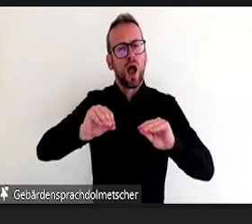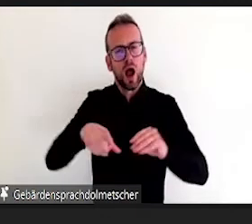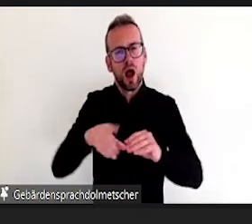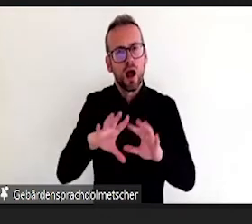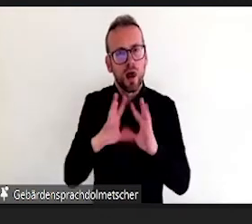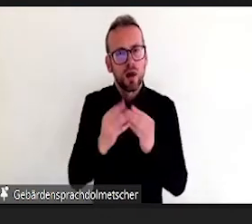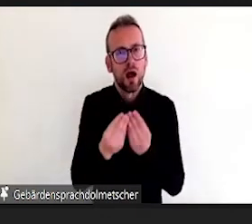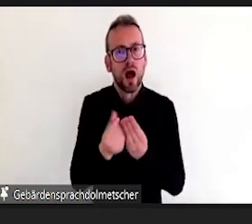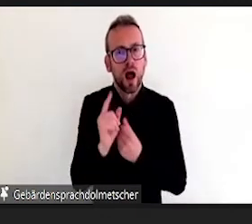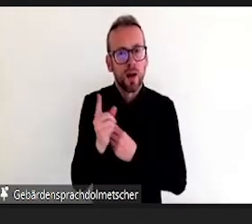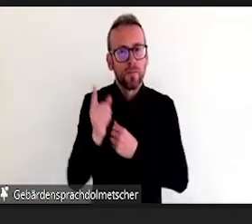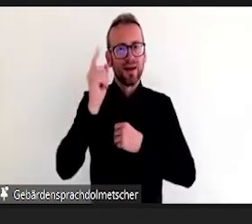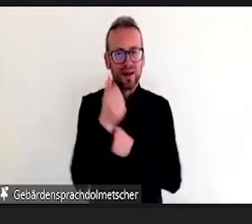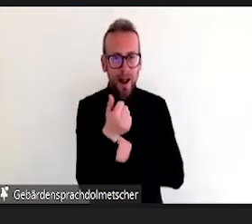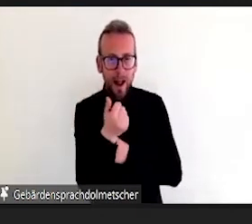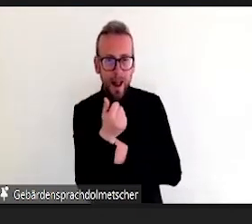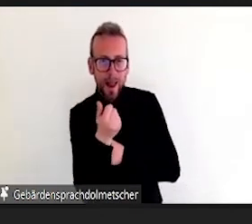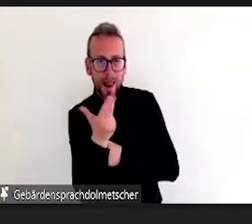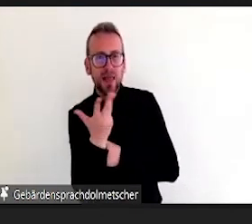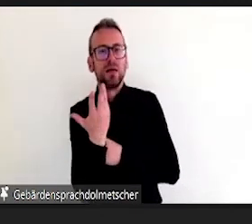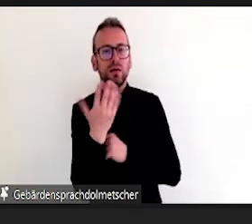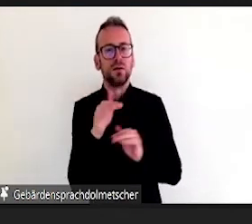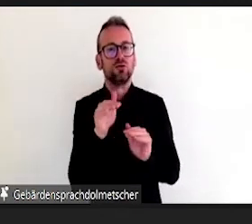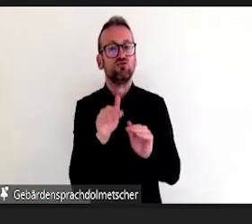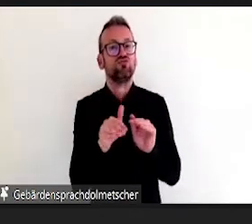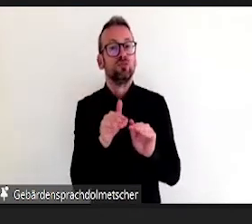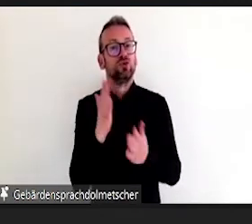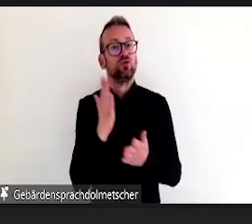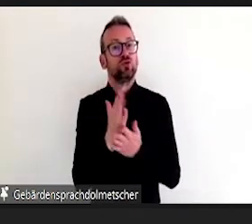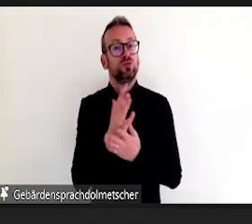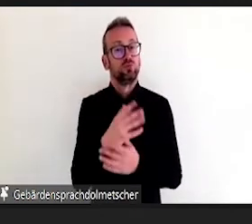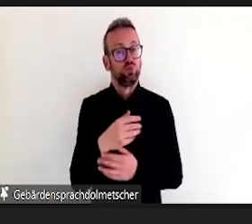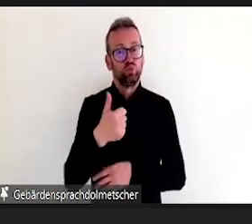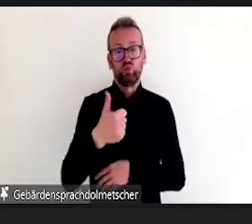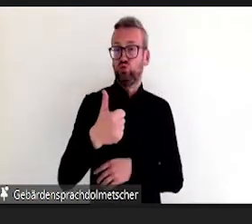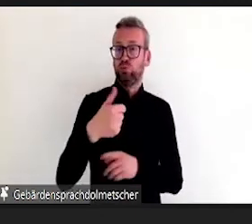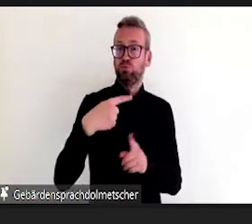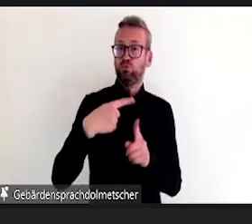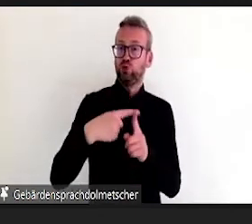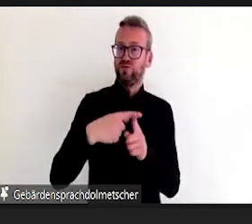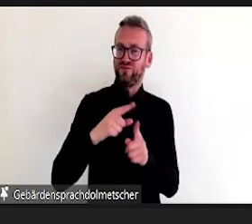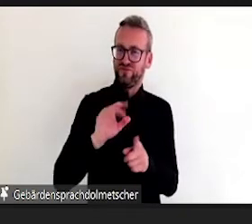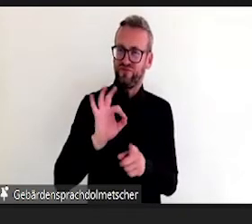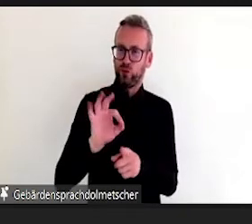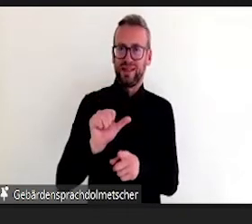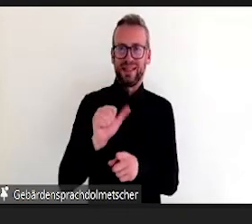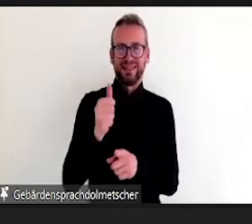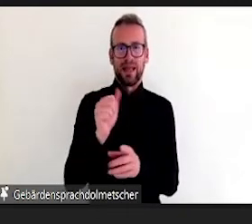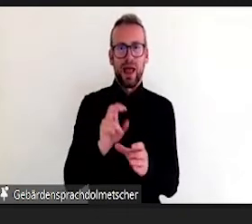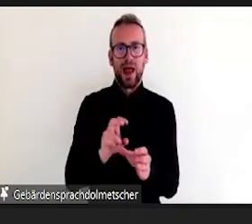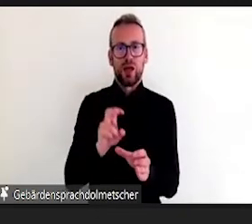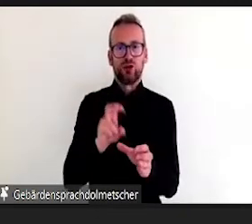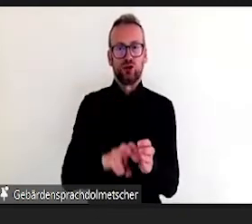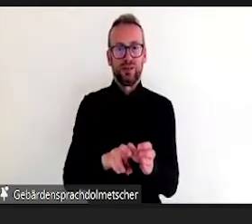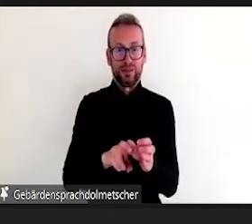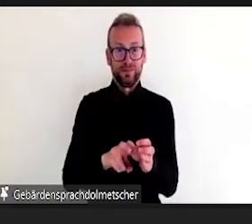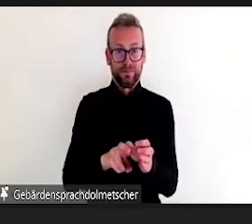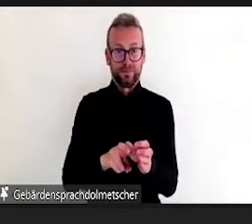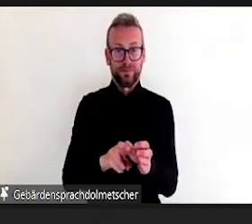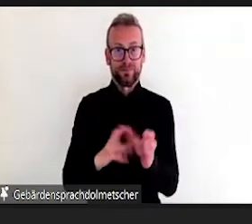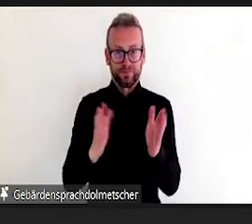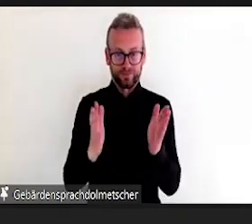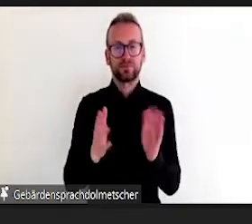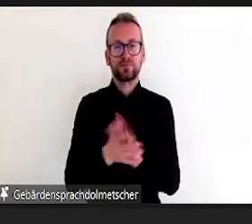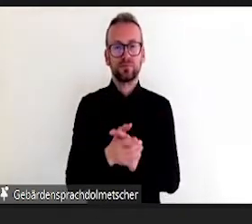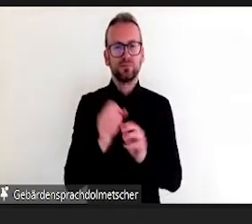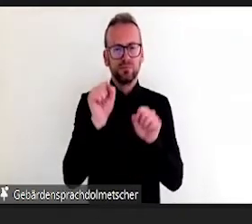außerdem diesen Lautsprecher-Button auf dieser Folie. Das spielt jetzt im Vortrag keine Rolle, aber Sie